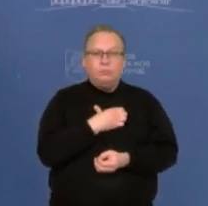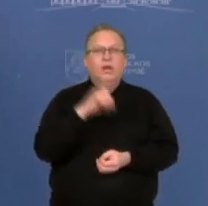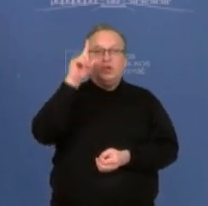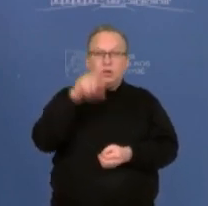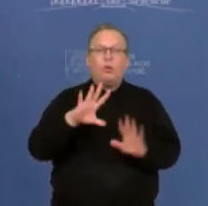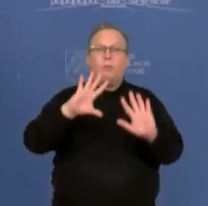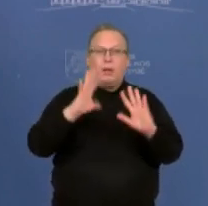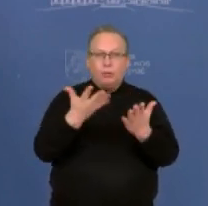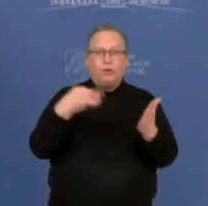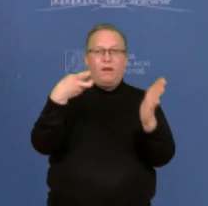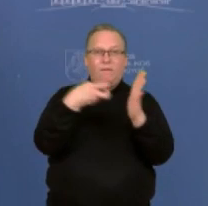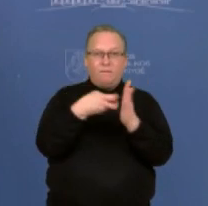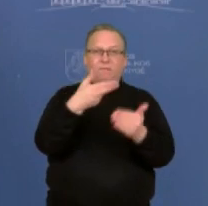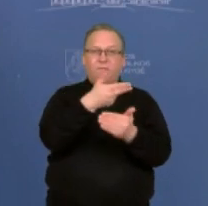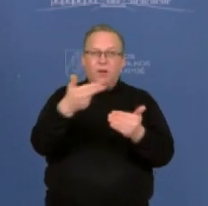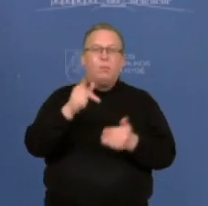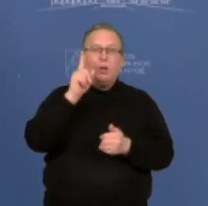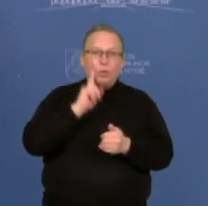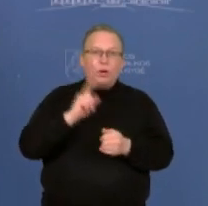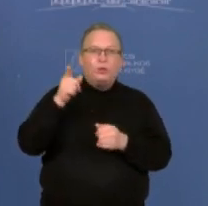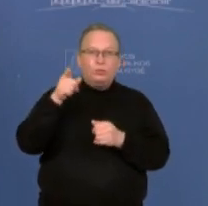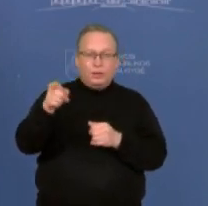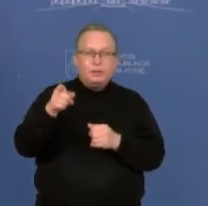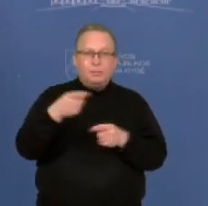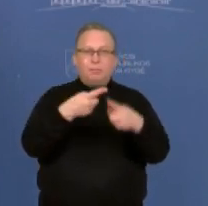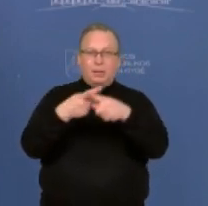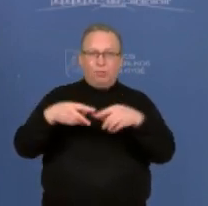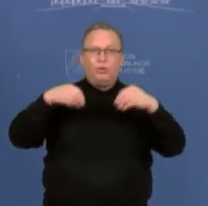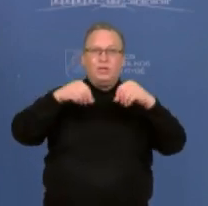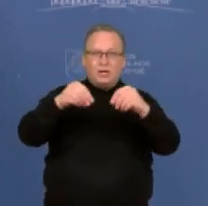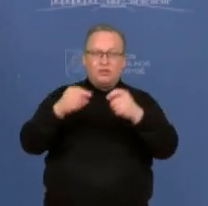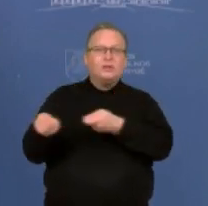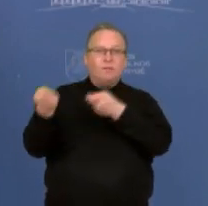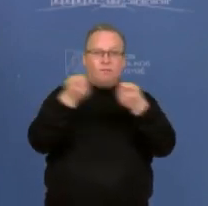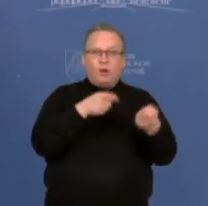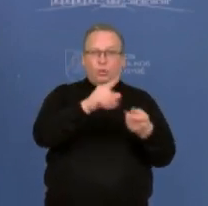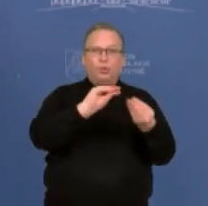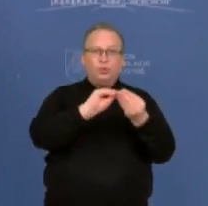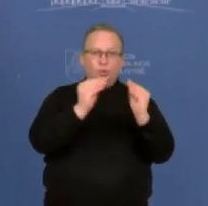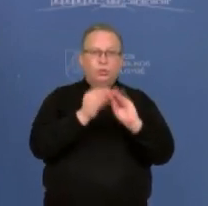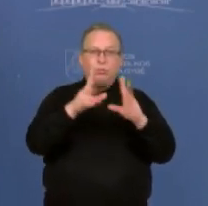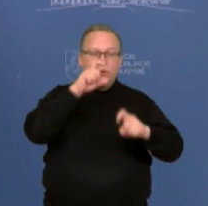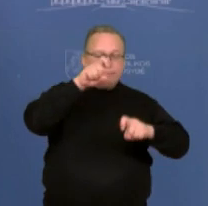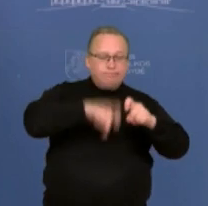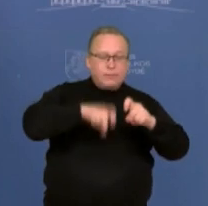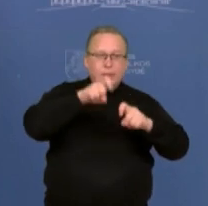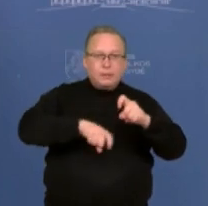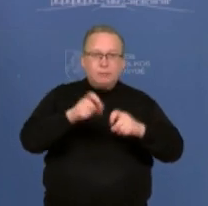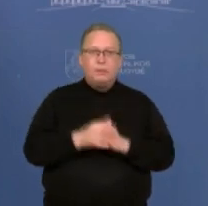koks vežėjas, norintis gabenti trašas, jų sandoriai bus tikrinami, kiek